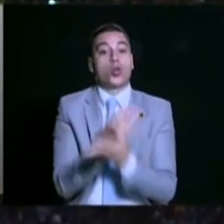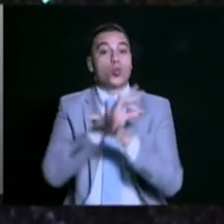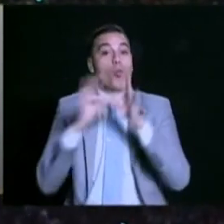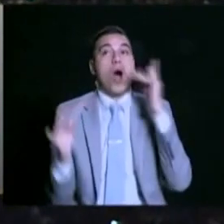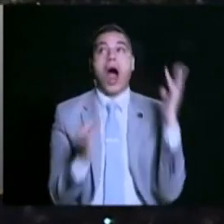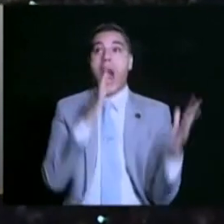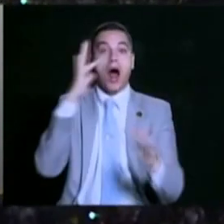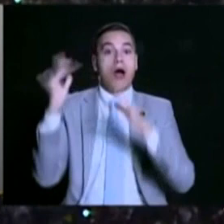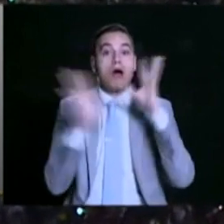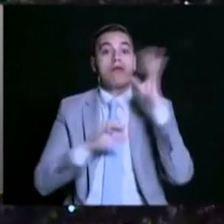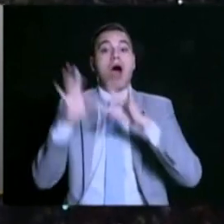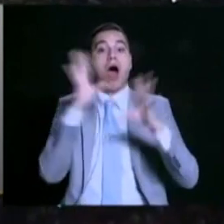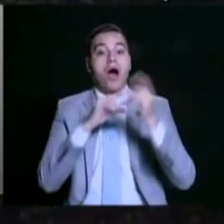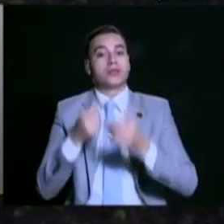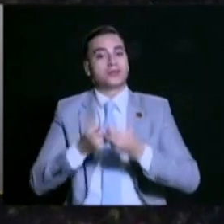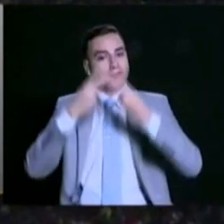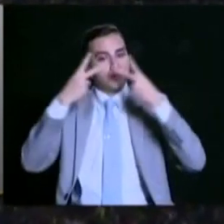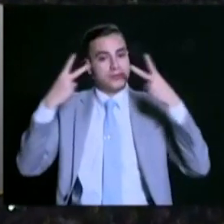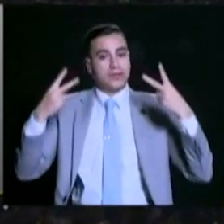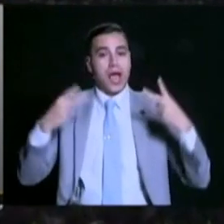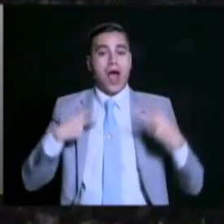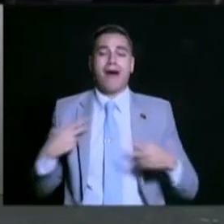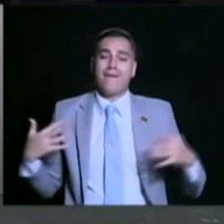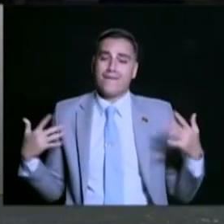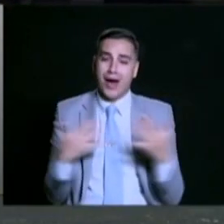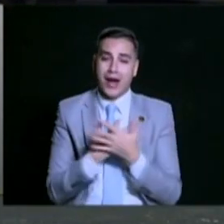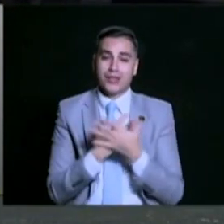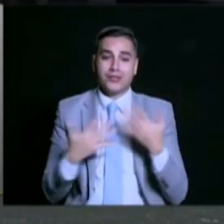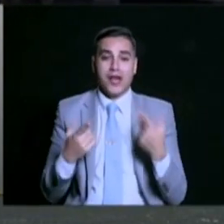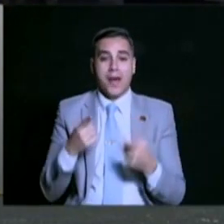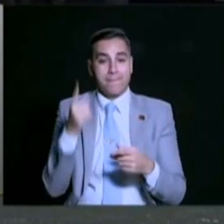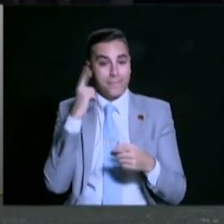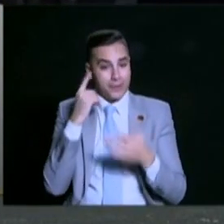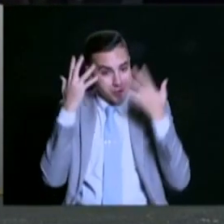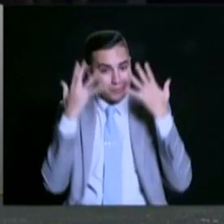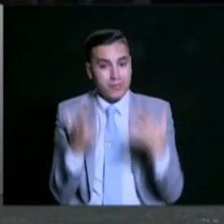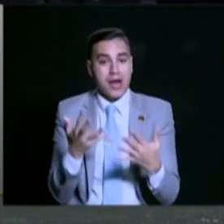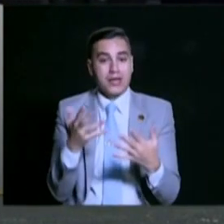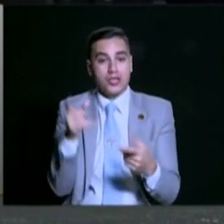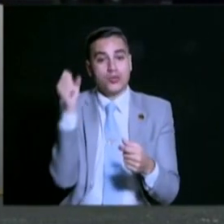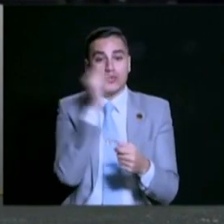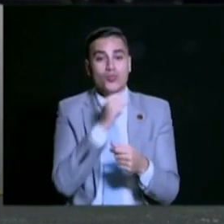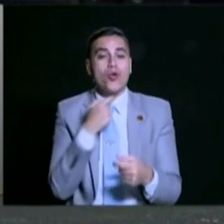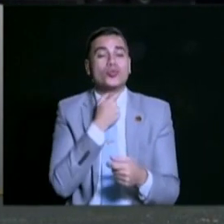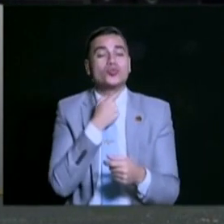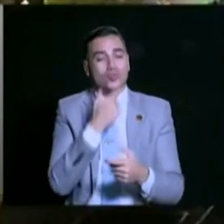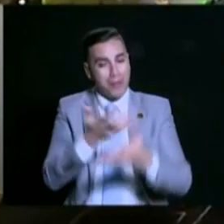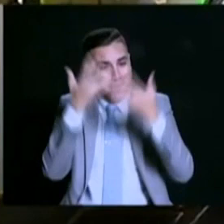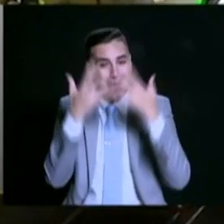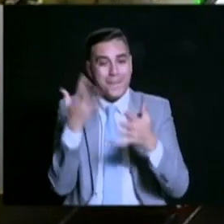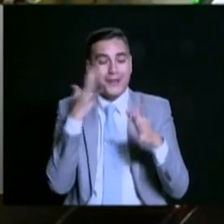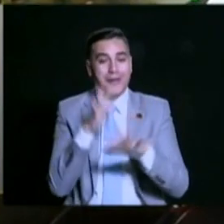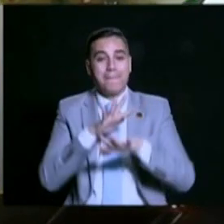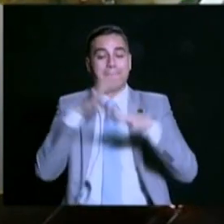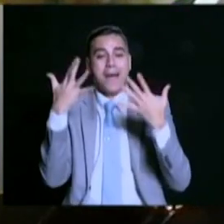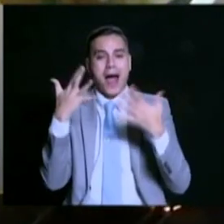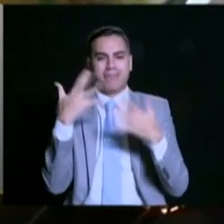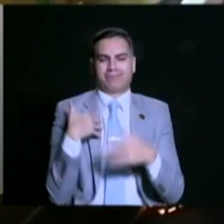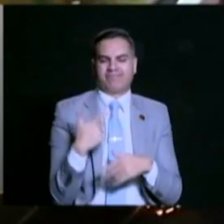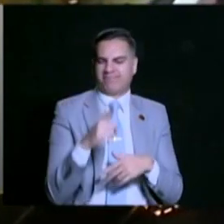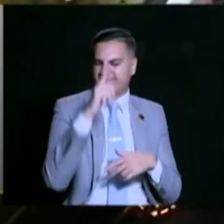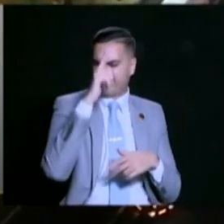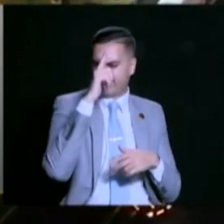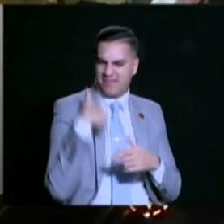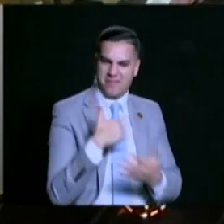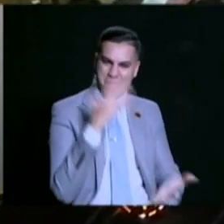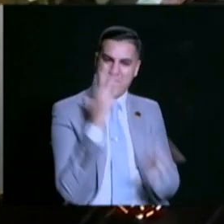لمؤسسة أتكلمني إشارة وهي منصة بالمناسبة هي المنصة اللي أنا عضو مجلس إدارة فيها وهي